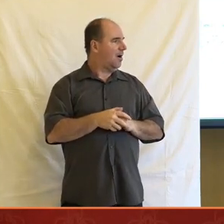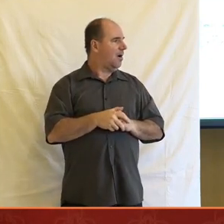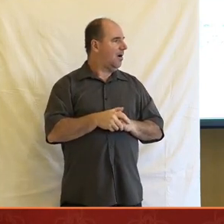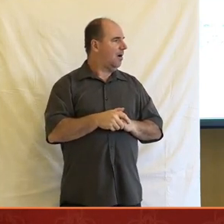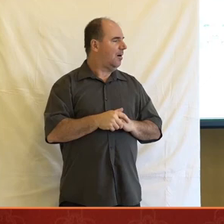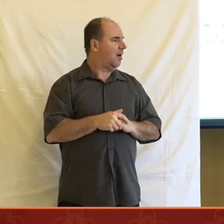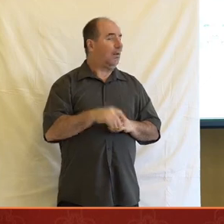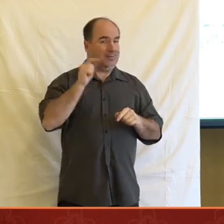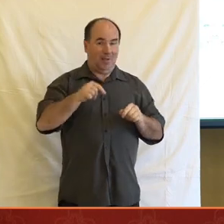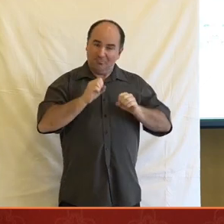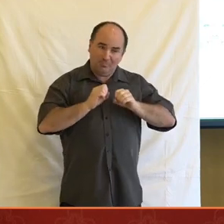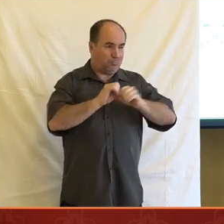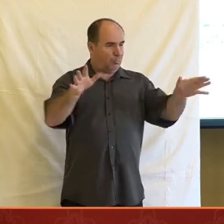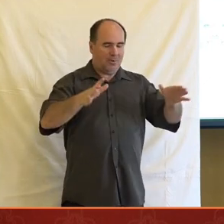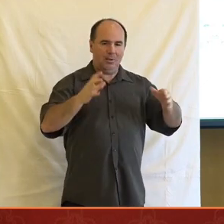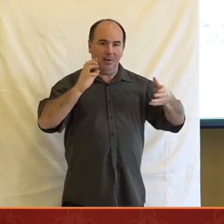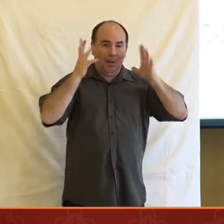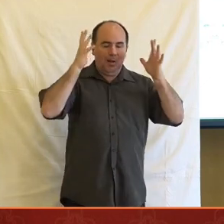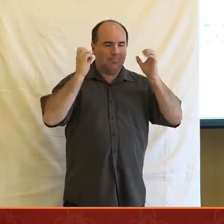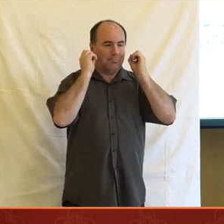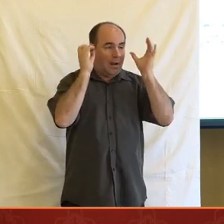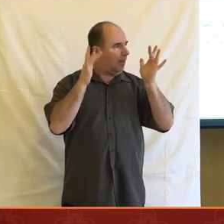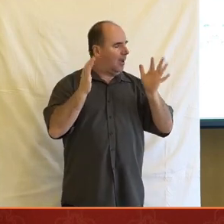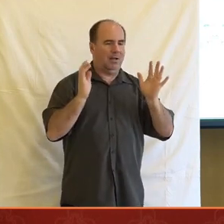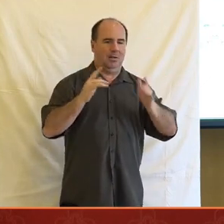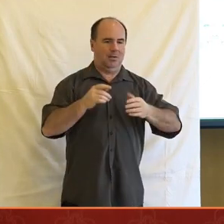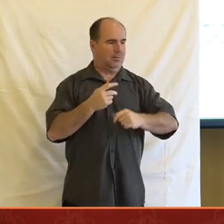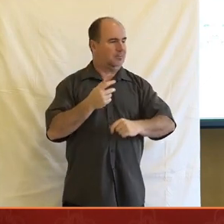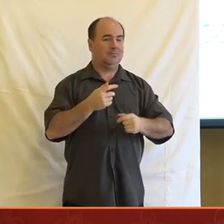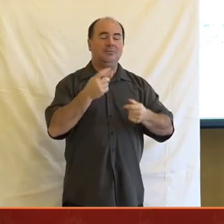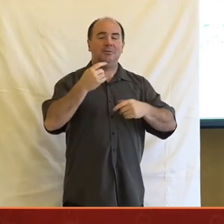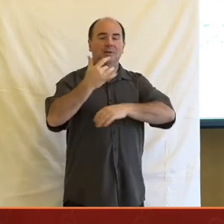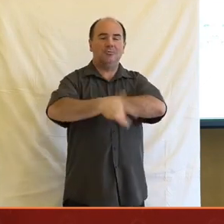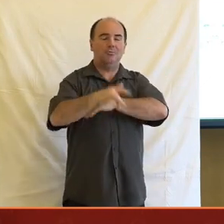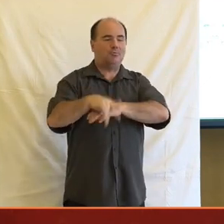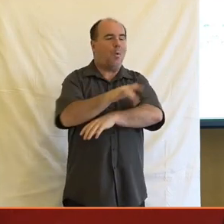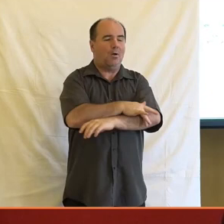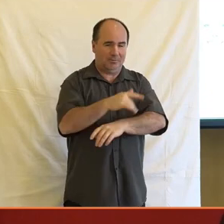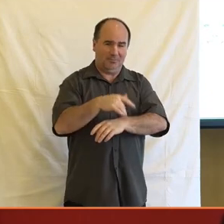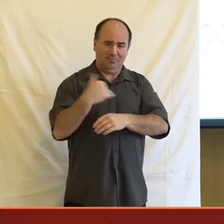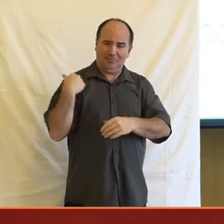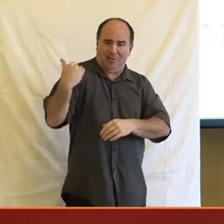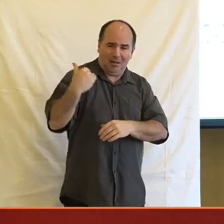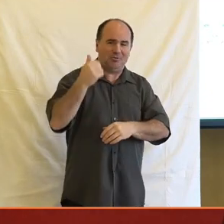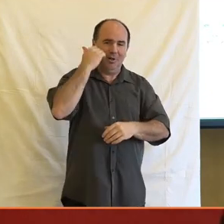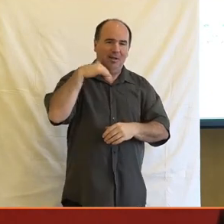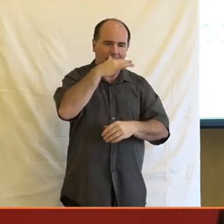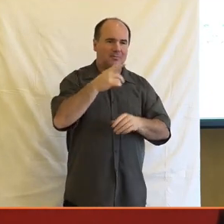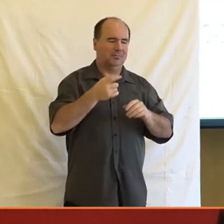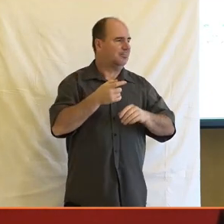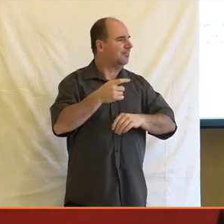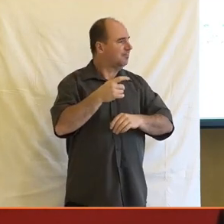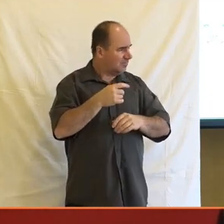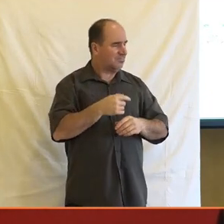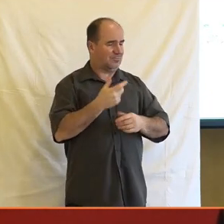to byla věc, kterou politici popírali a zvládlí popírat asi čtyři dny v kuse a vyloženě sázeli na to, a možná to ani nebyl jako zlej úmysl ze strany těch